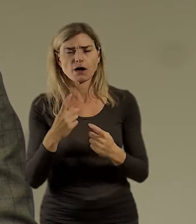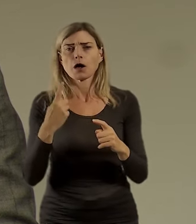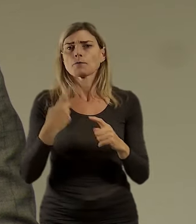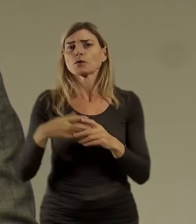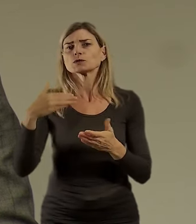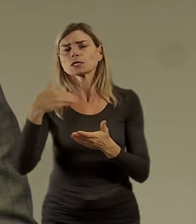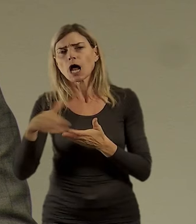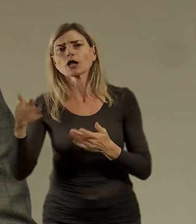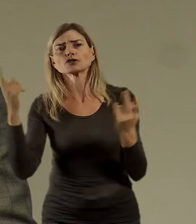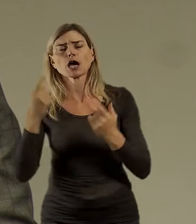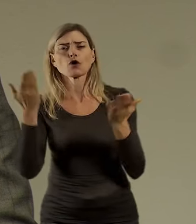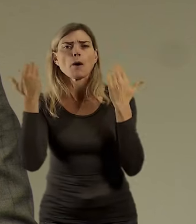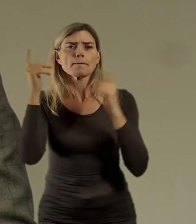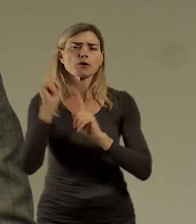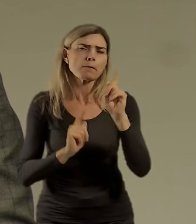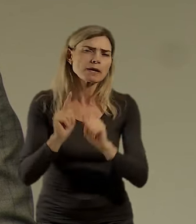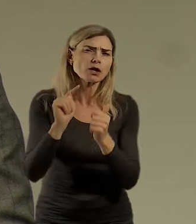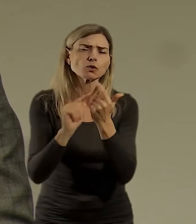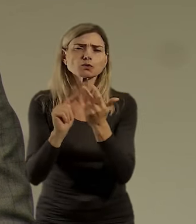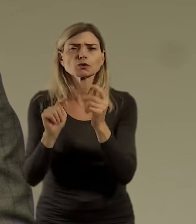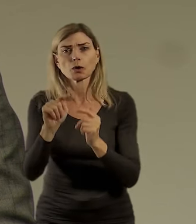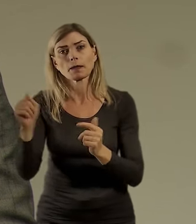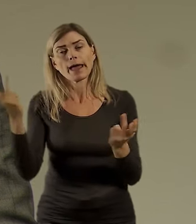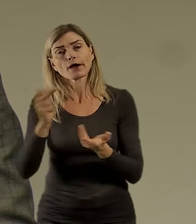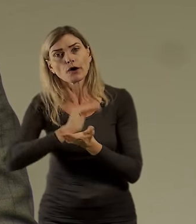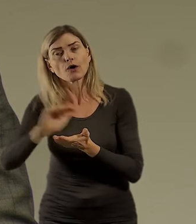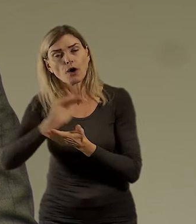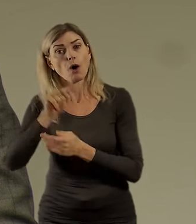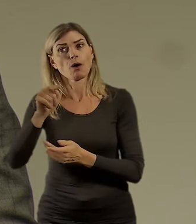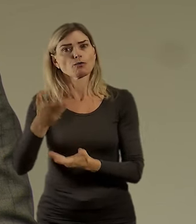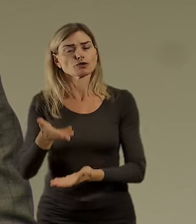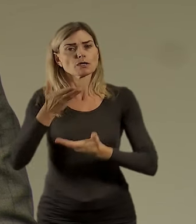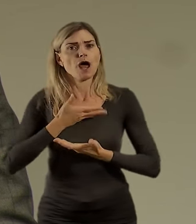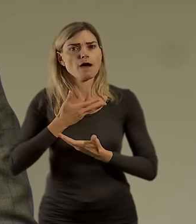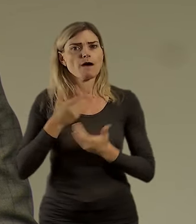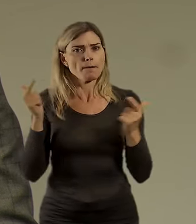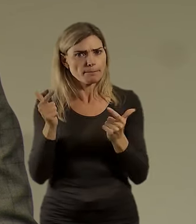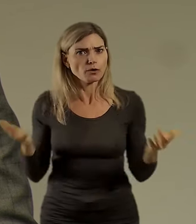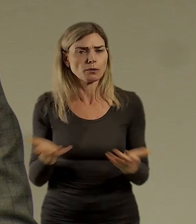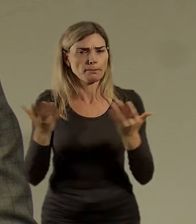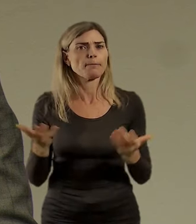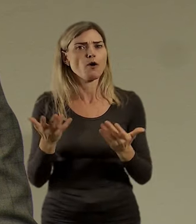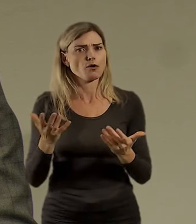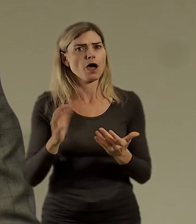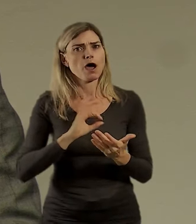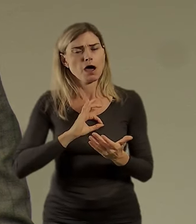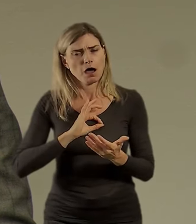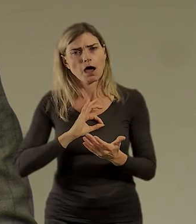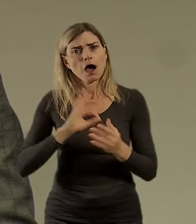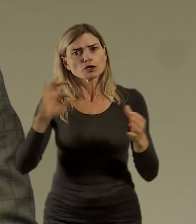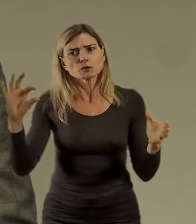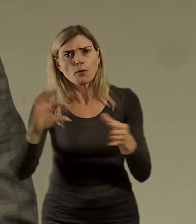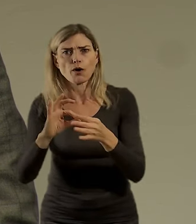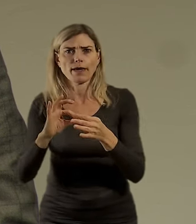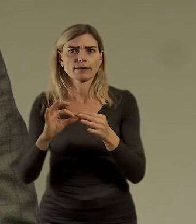podobně jsou dalšími případy, které pochopitelně budou posilovat tu propojku